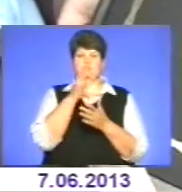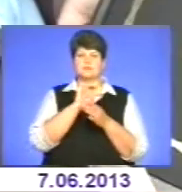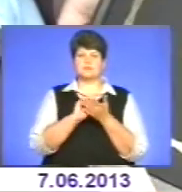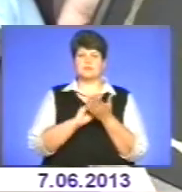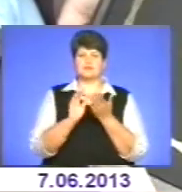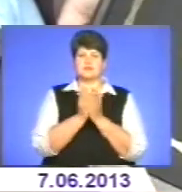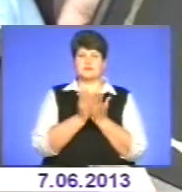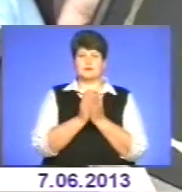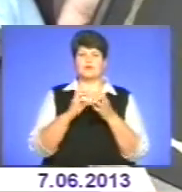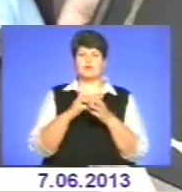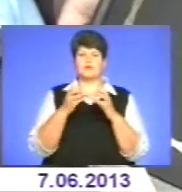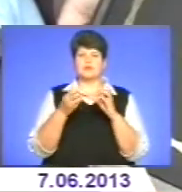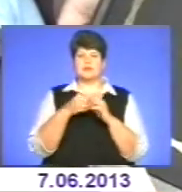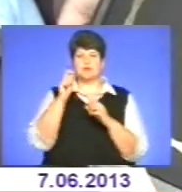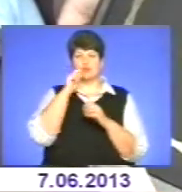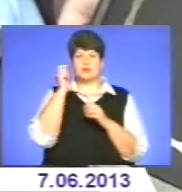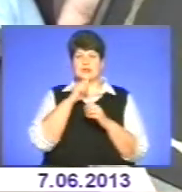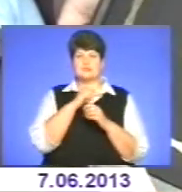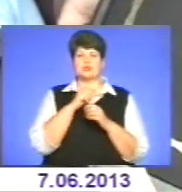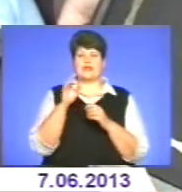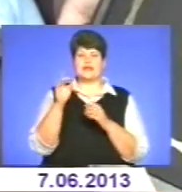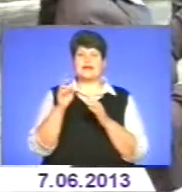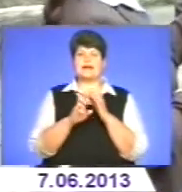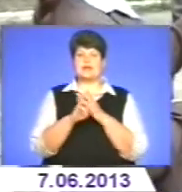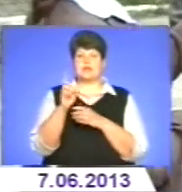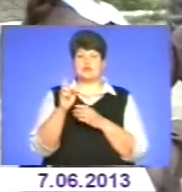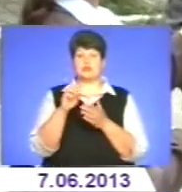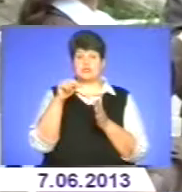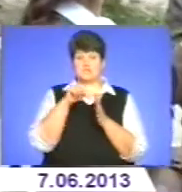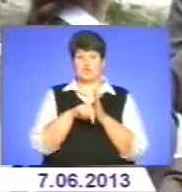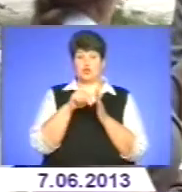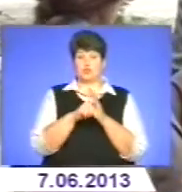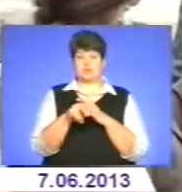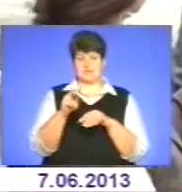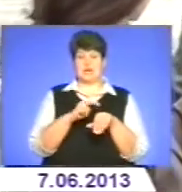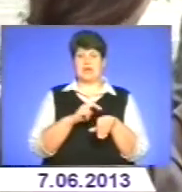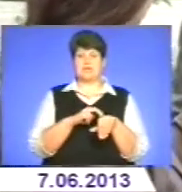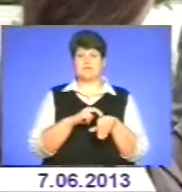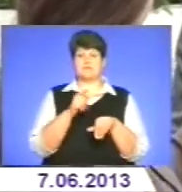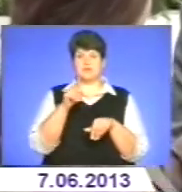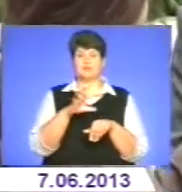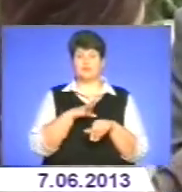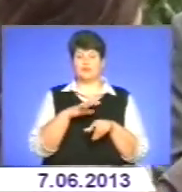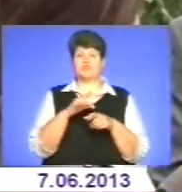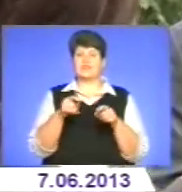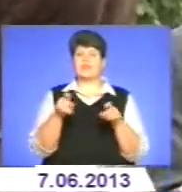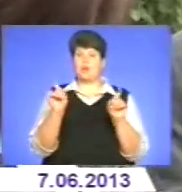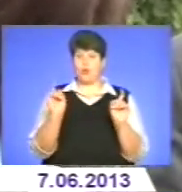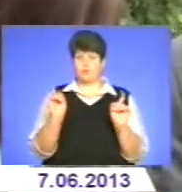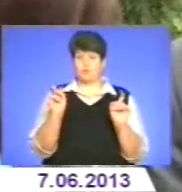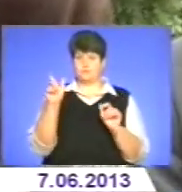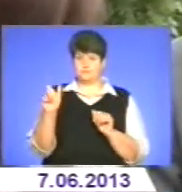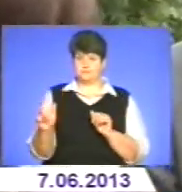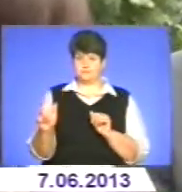«Проблеми української релігійної свідомості» і як лікарем. Він за фахом був акушером-гінекологом,